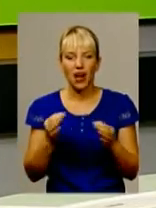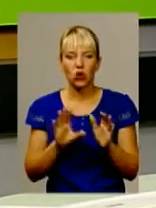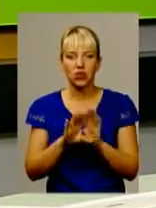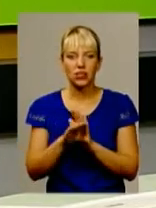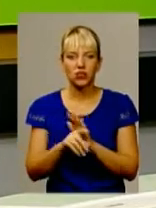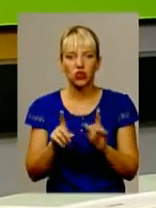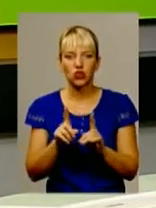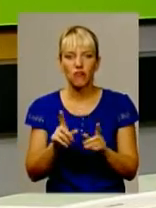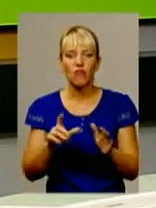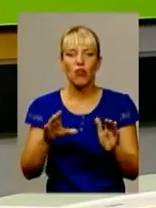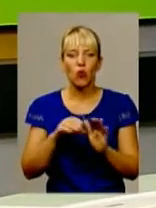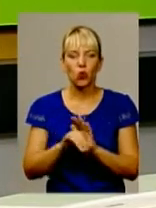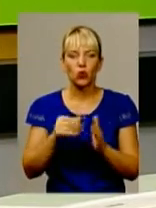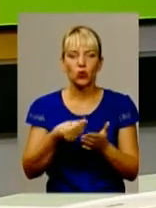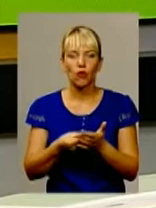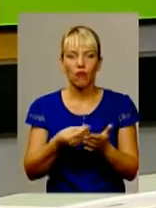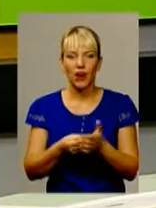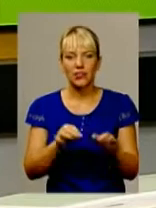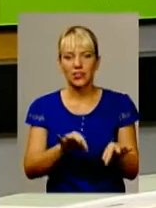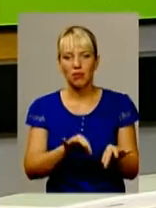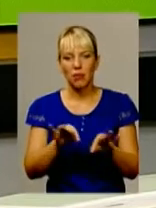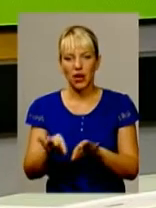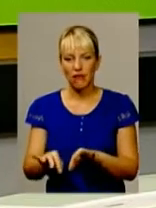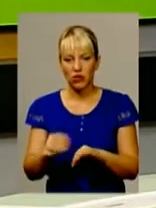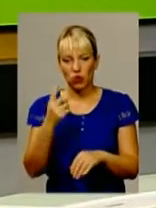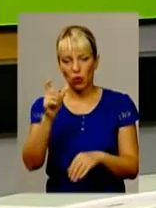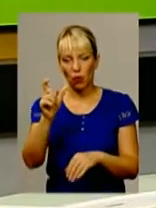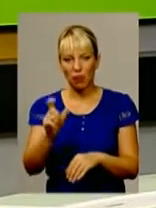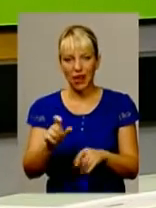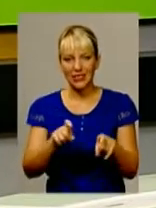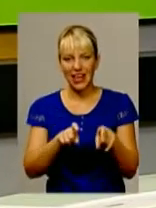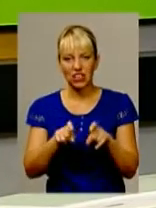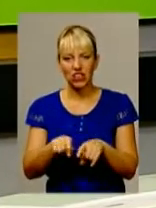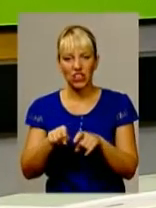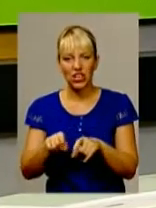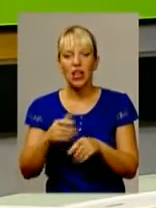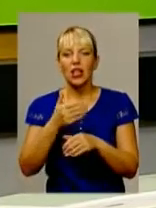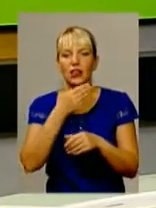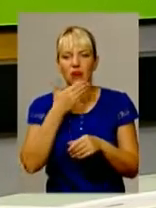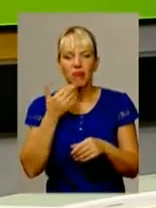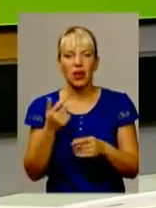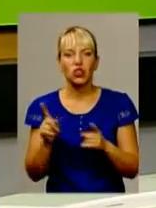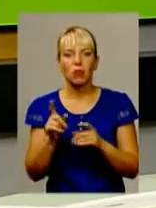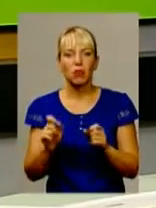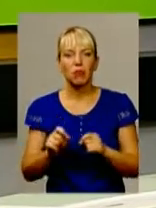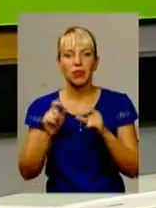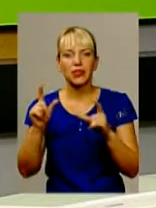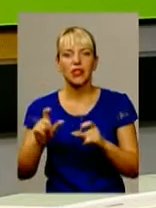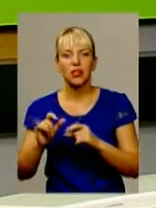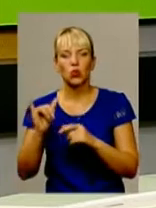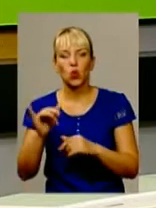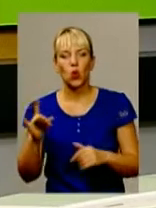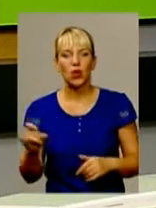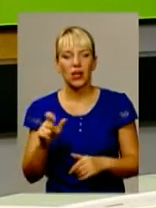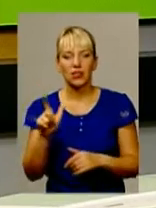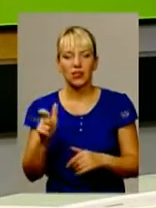що входить в вартість перевезення одного пасажира. Нема такої складової, яка б не піднялася в рази. Ну, ви самі по життю бачите,